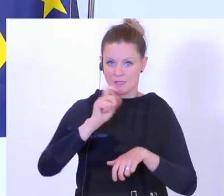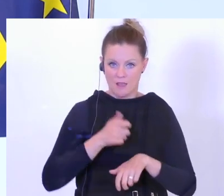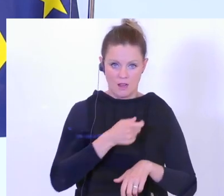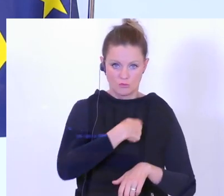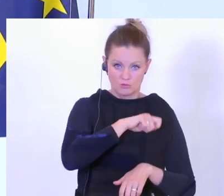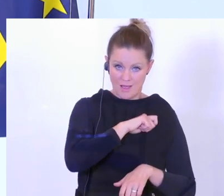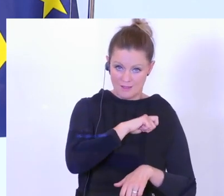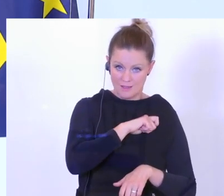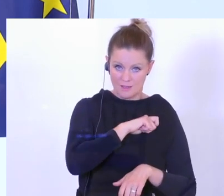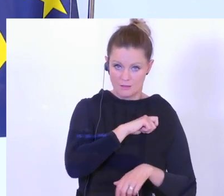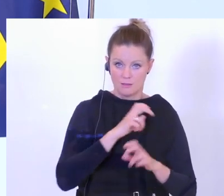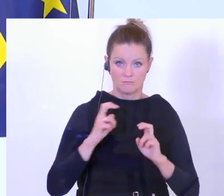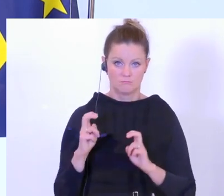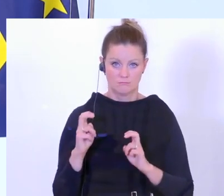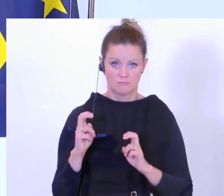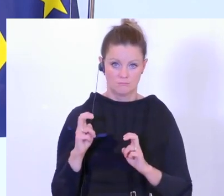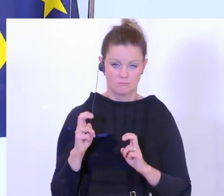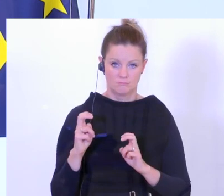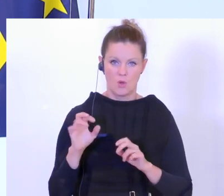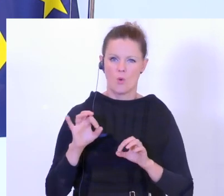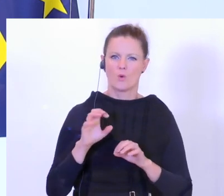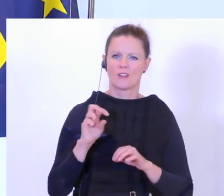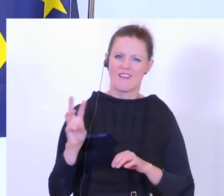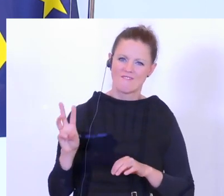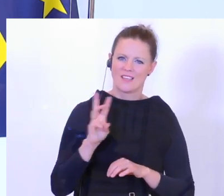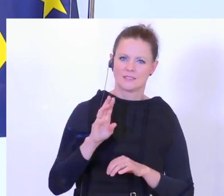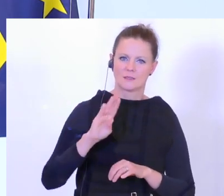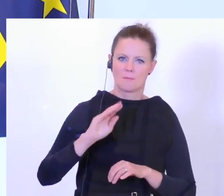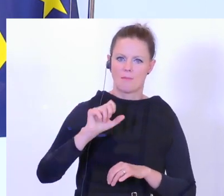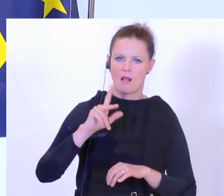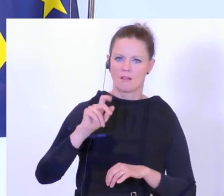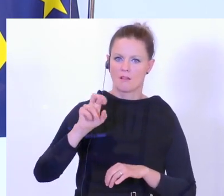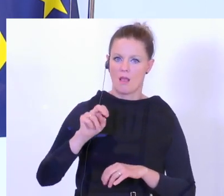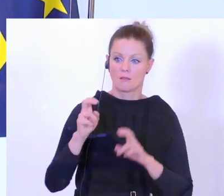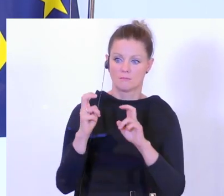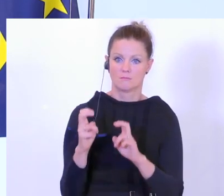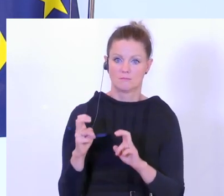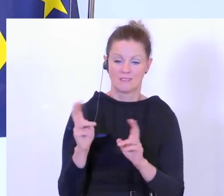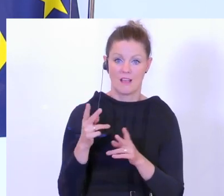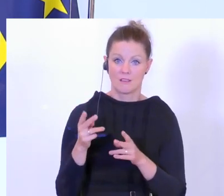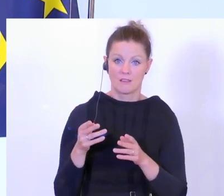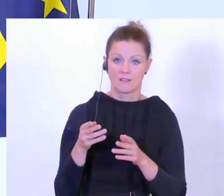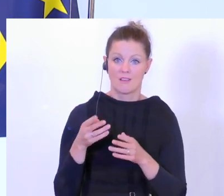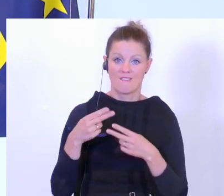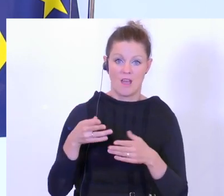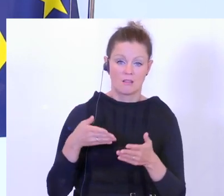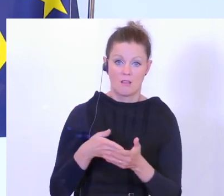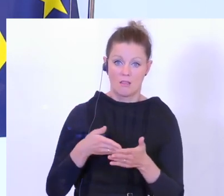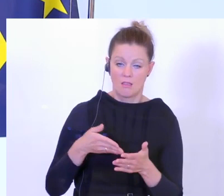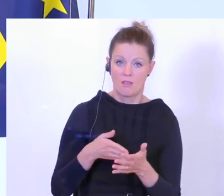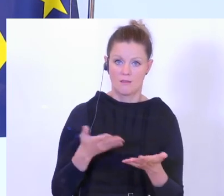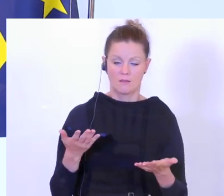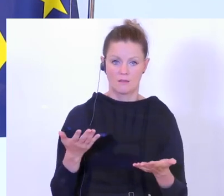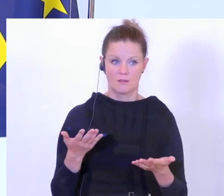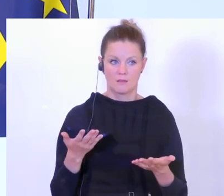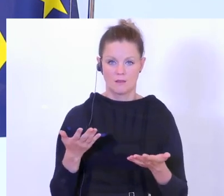Spanien festsitzen oder am Balkan, am Westbalkan festsitzen und nicht mehr weiter können in die Wunschdestinationsländer.